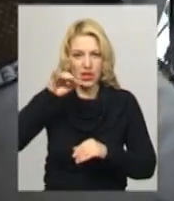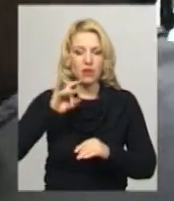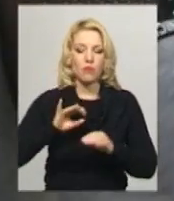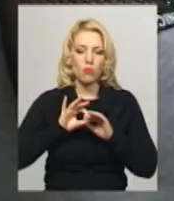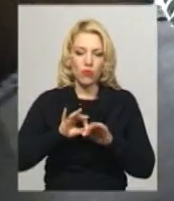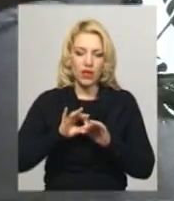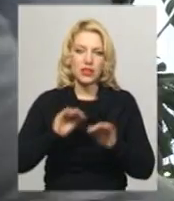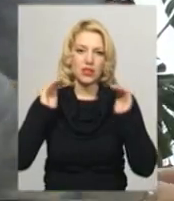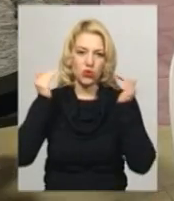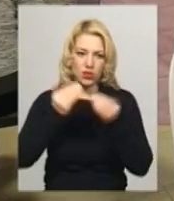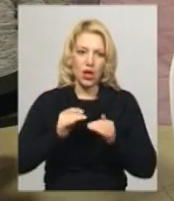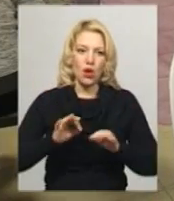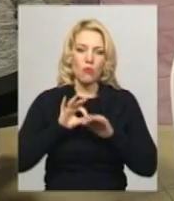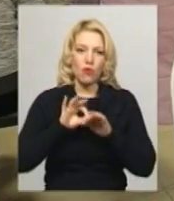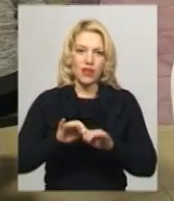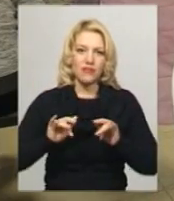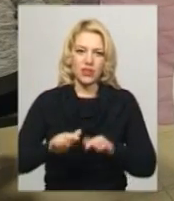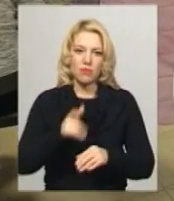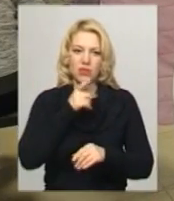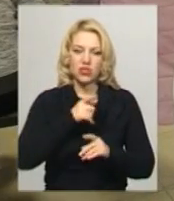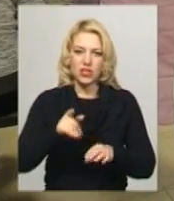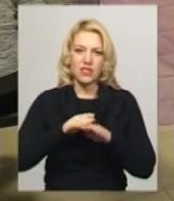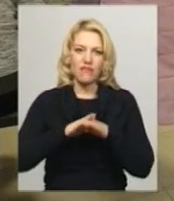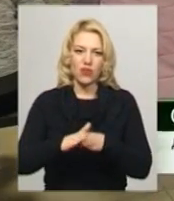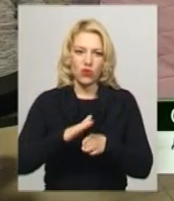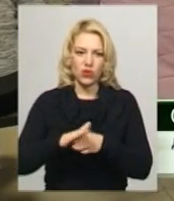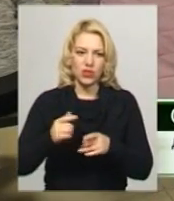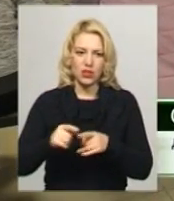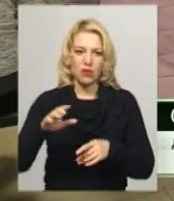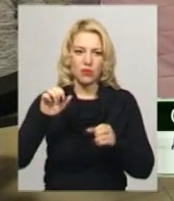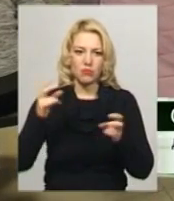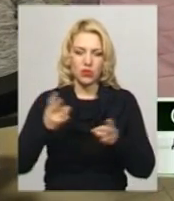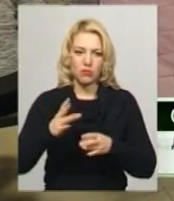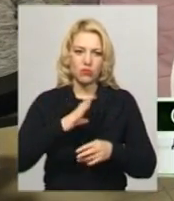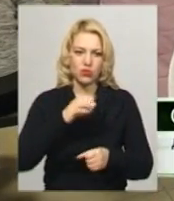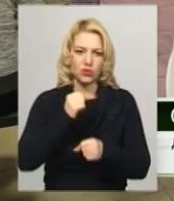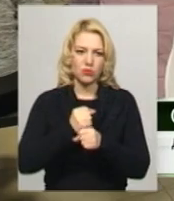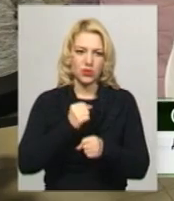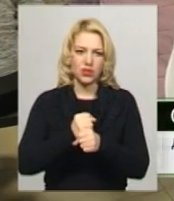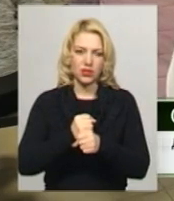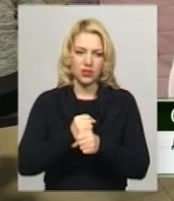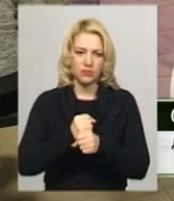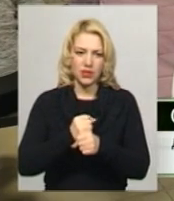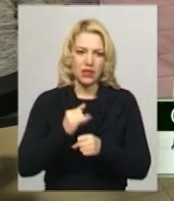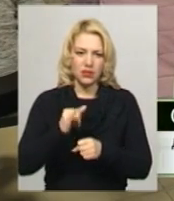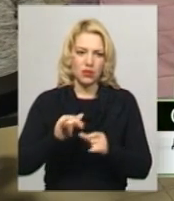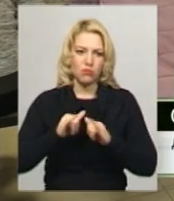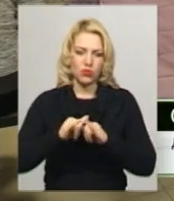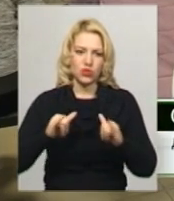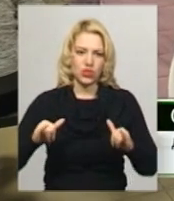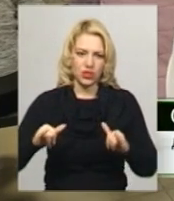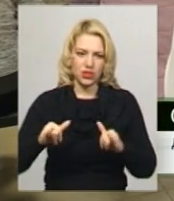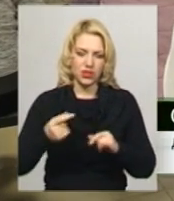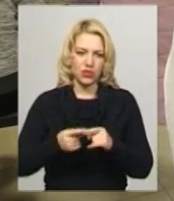провести інтерактивний урок флешмоб. Під час виконання завдань уроку потрібно було зробити фото і поширити його